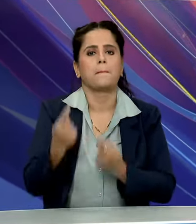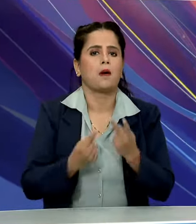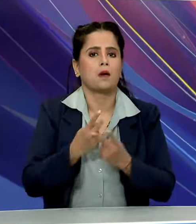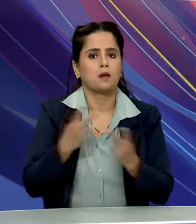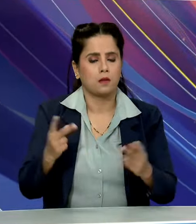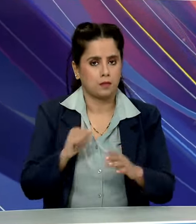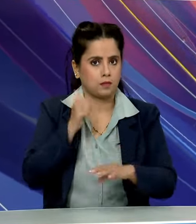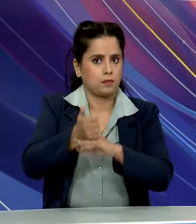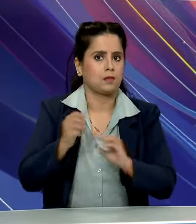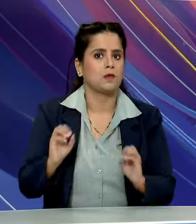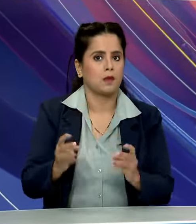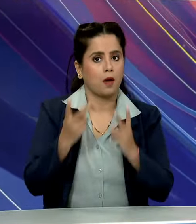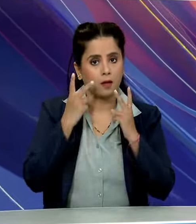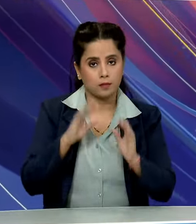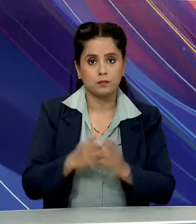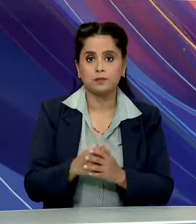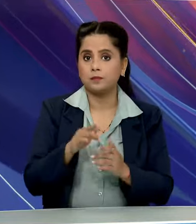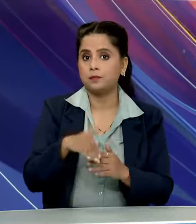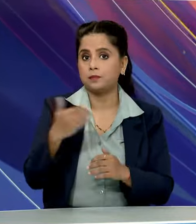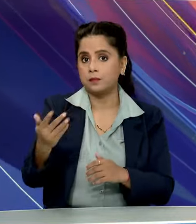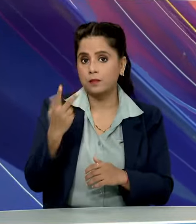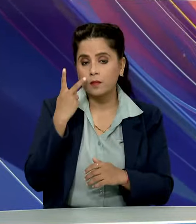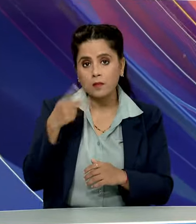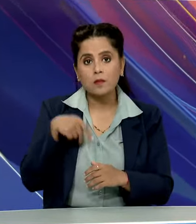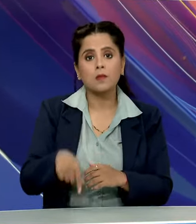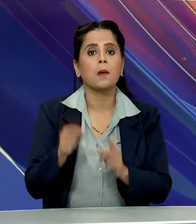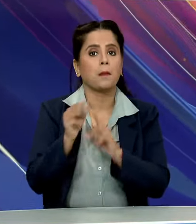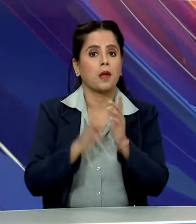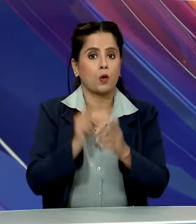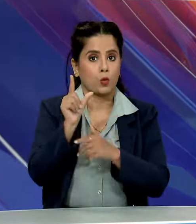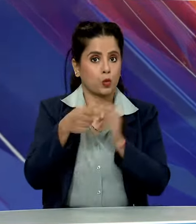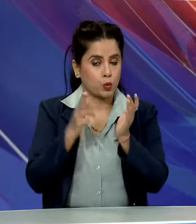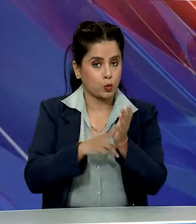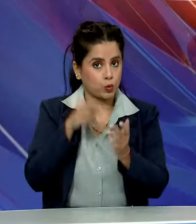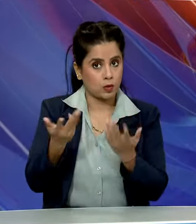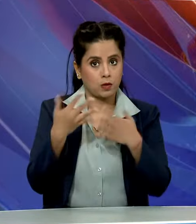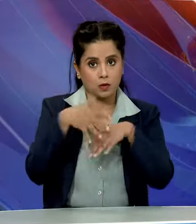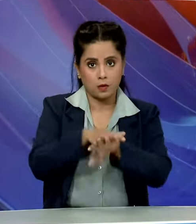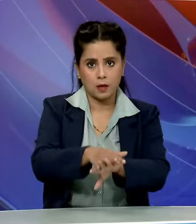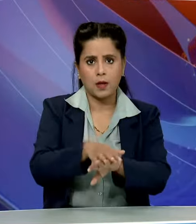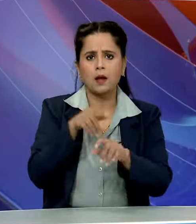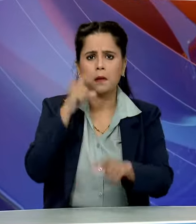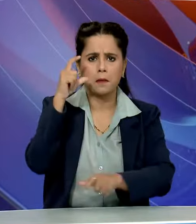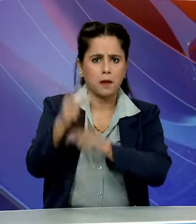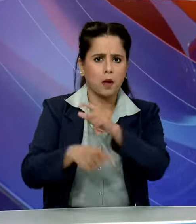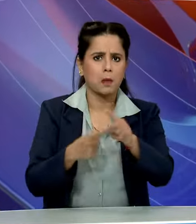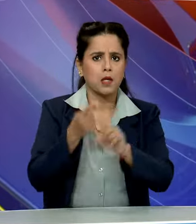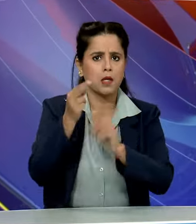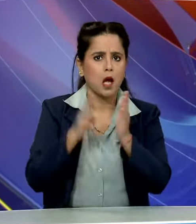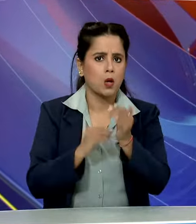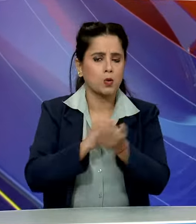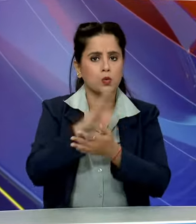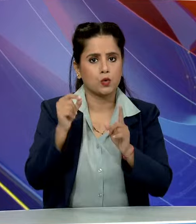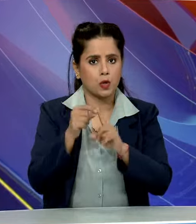भी आधार शिला रखी इसके अलावा प्रधान मंत्री ने उजयन में इंटीग्रेटेड इंडस्ट्रियल टाउंशिप